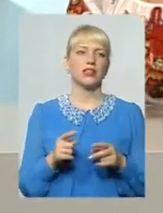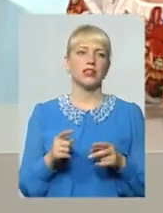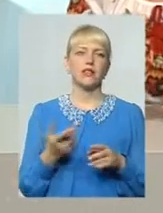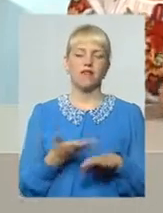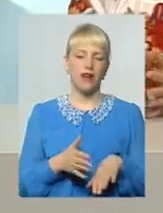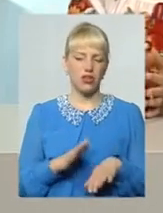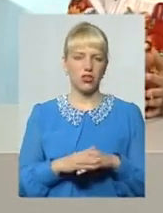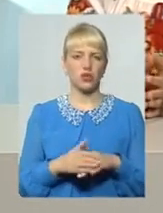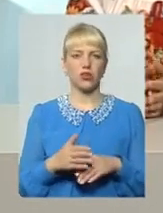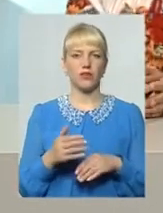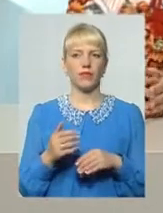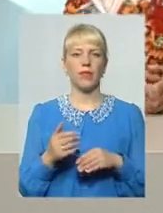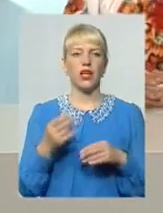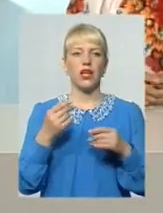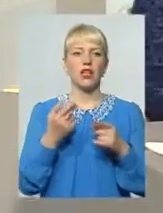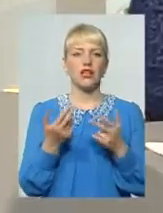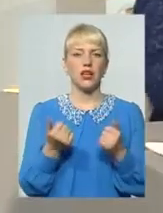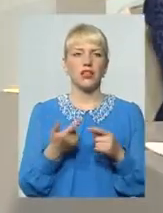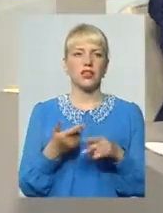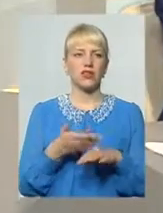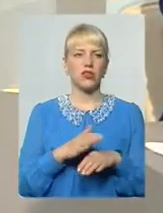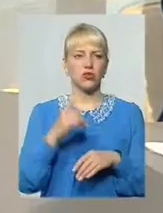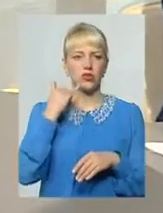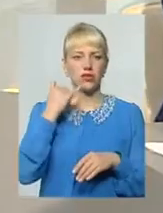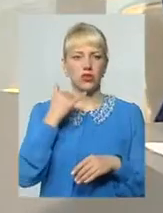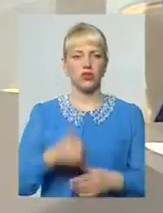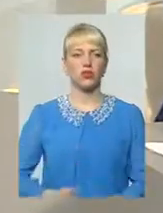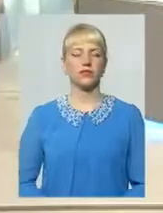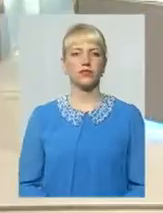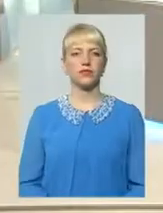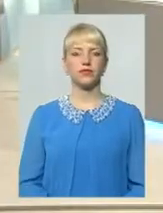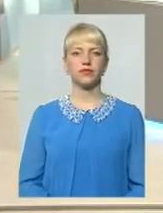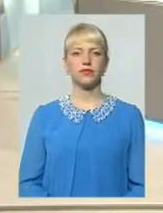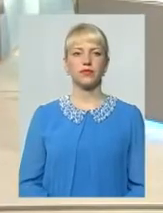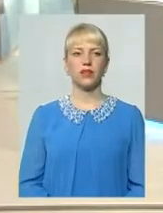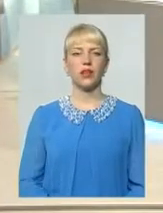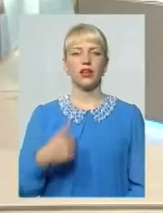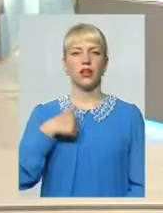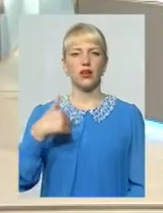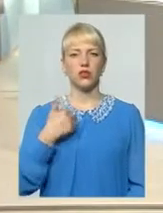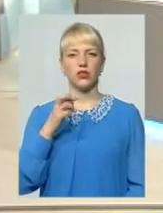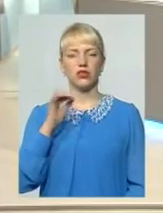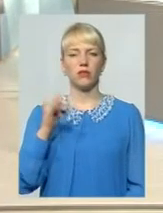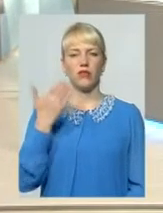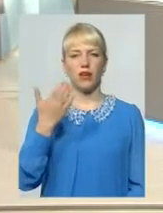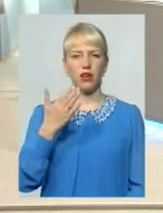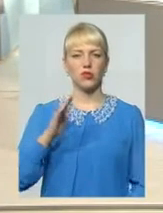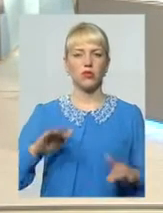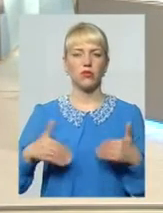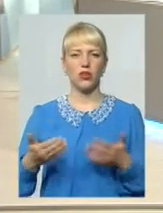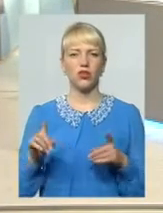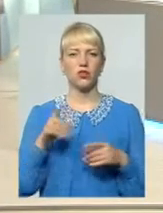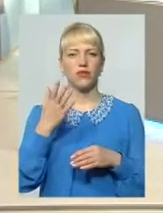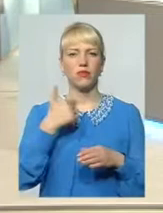Так, справді В нас є дзвінок Слухаємо, будь ласка, говоріть Я хотіла би вашої поради Щоб ви